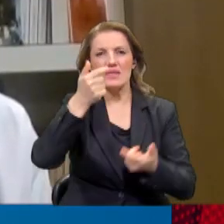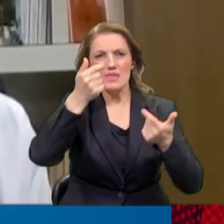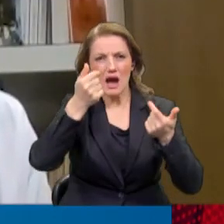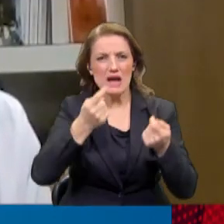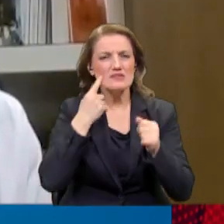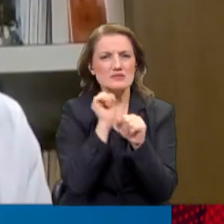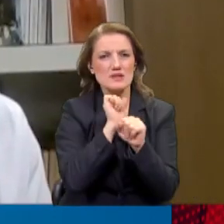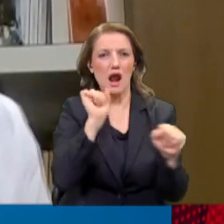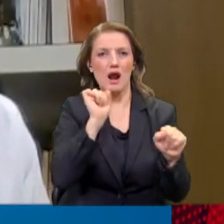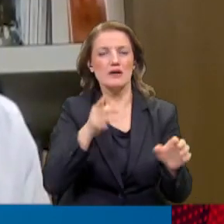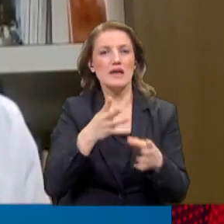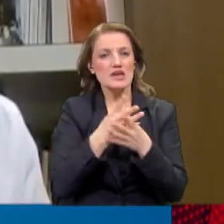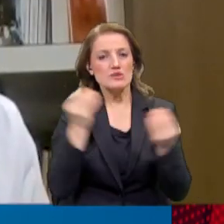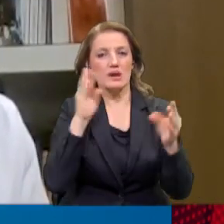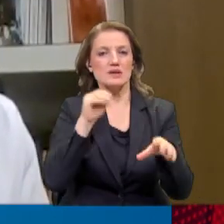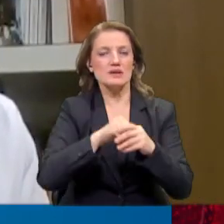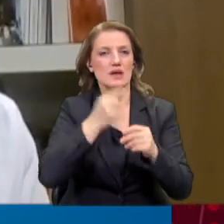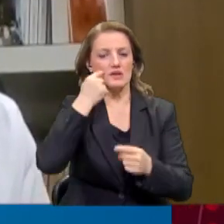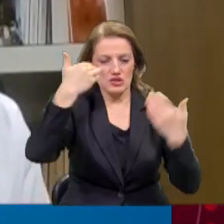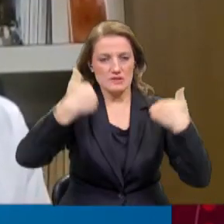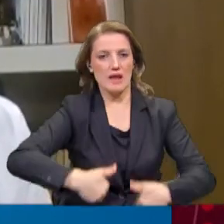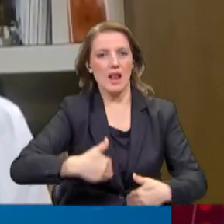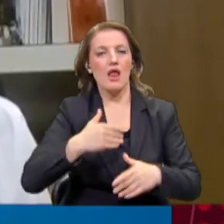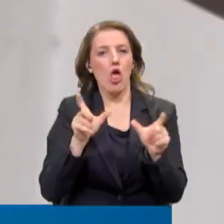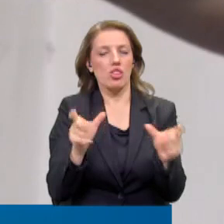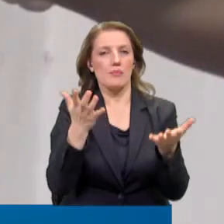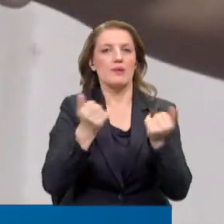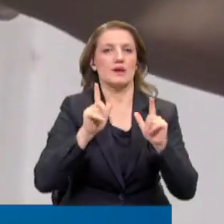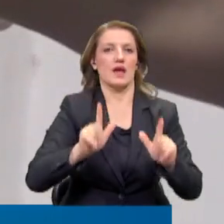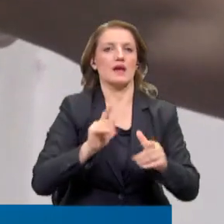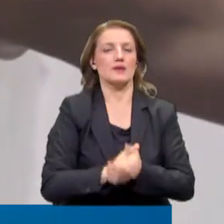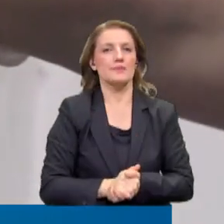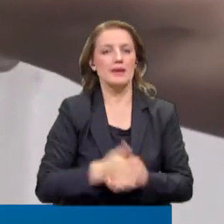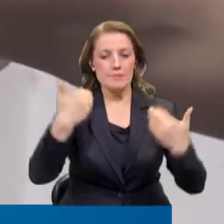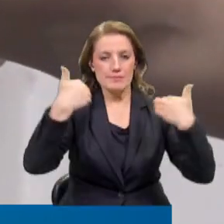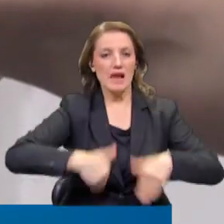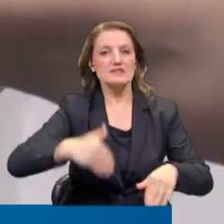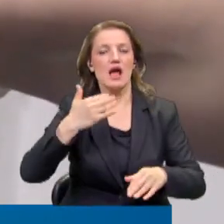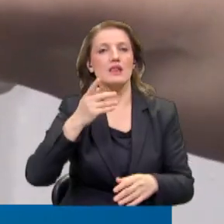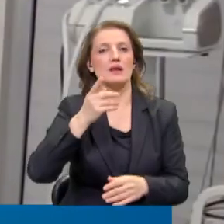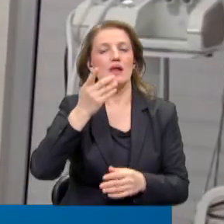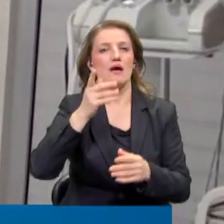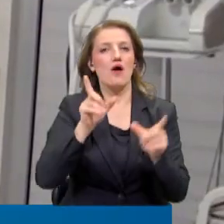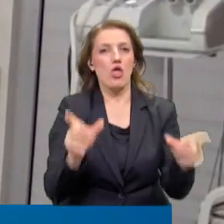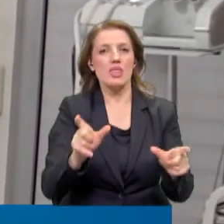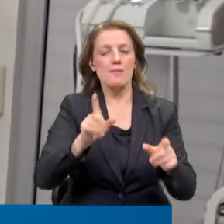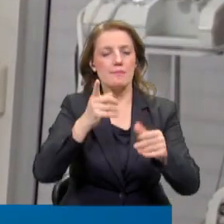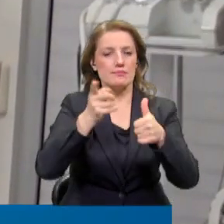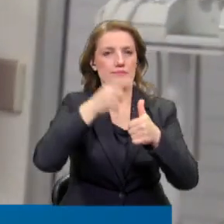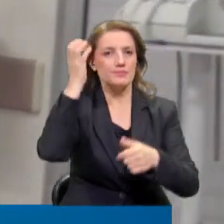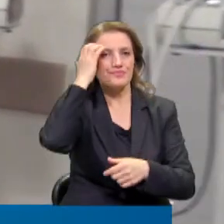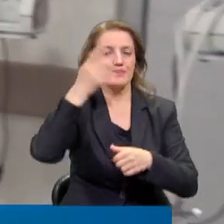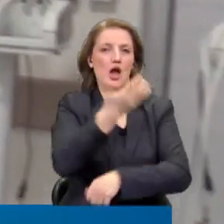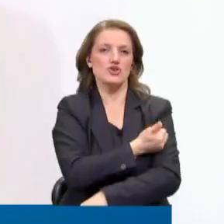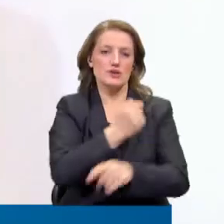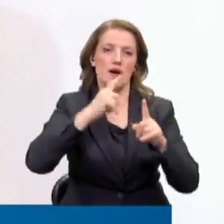atlatmak için bireysel önlemleri mutlaka almaları gerekiyor. Bireysel önlemlerin başında aşı ve maske geliyor. Sağlık